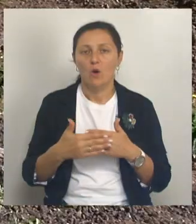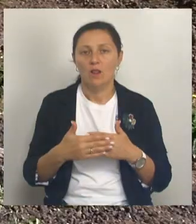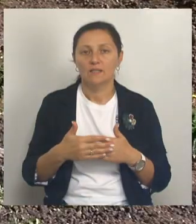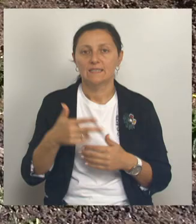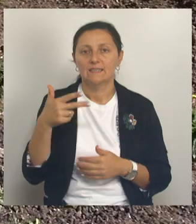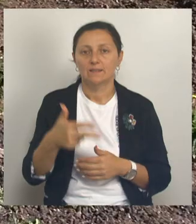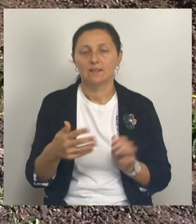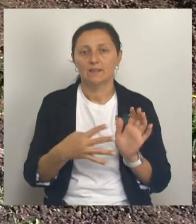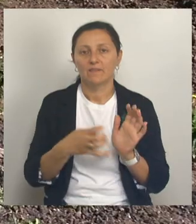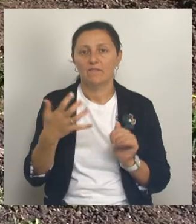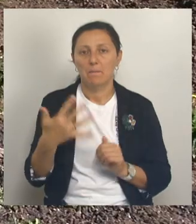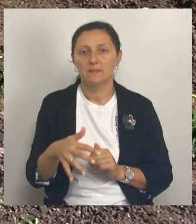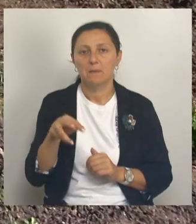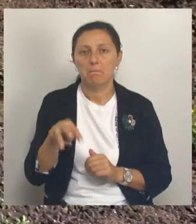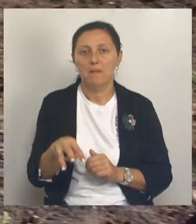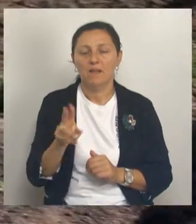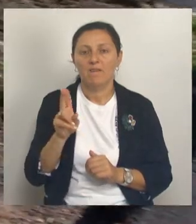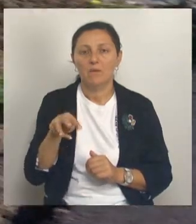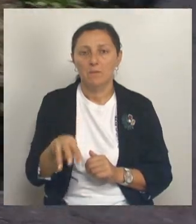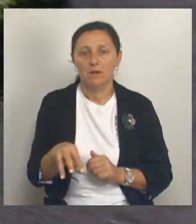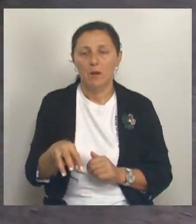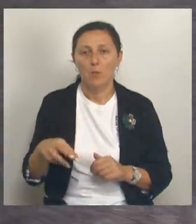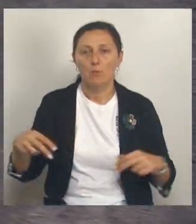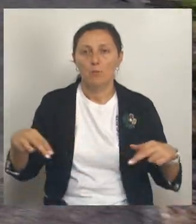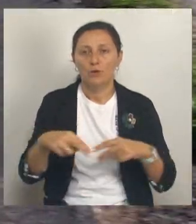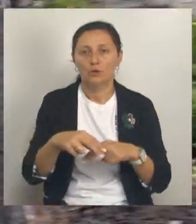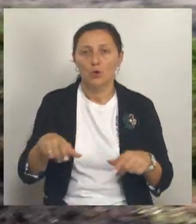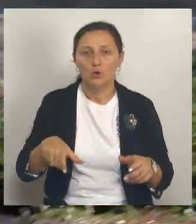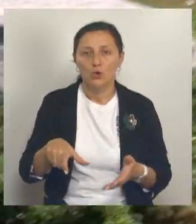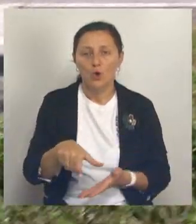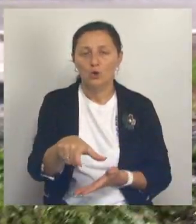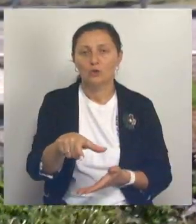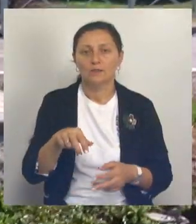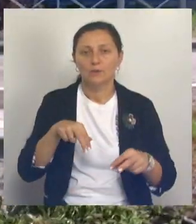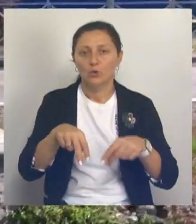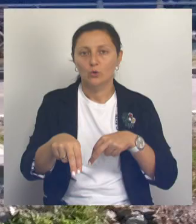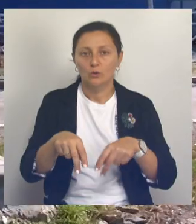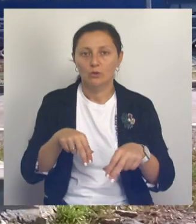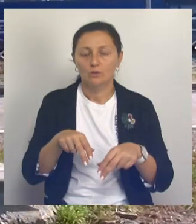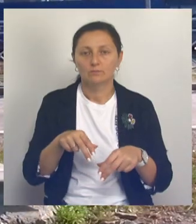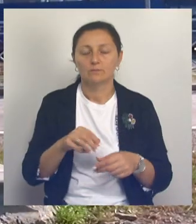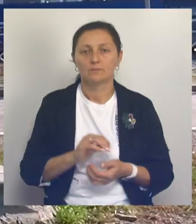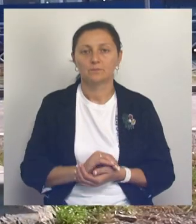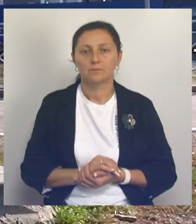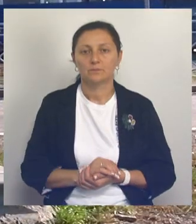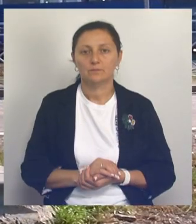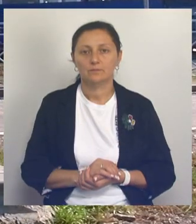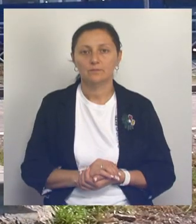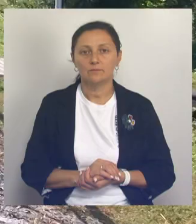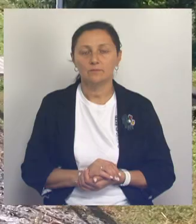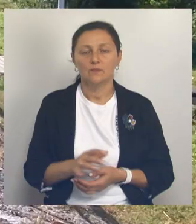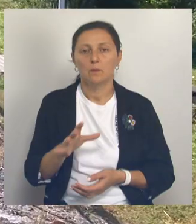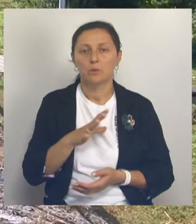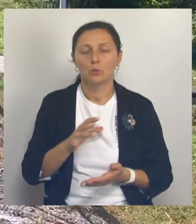3950 метров квадратных пешеходных дорожек-тротуаров и подходов к ним. Также